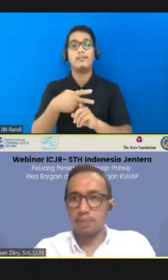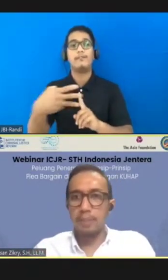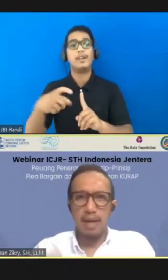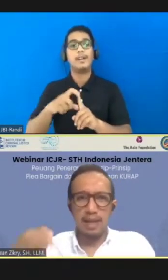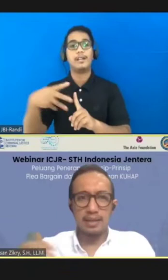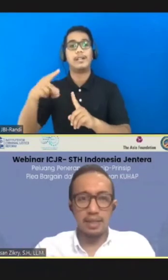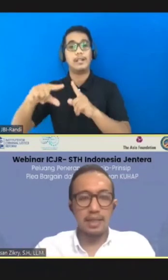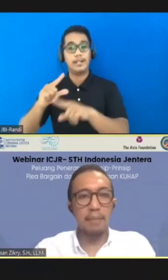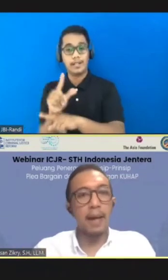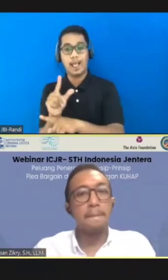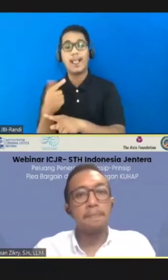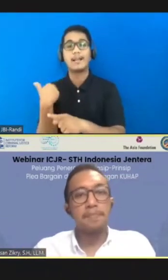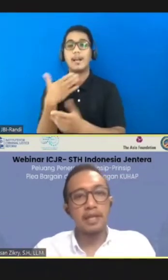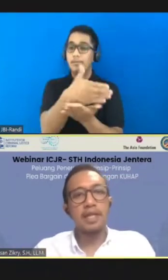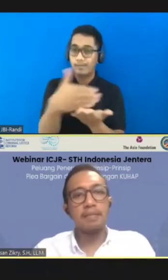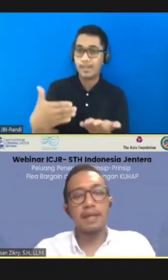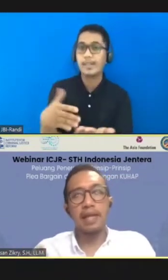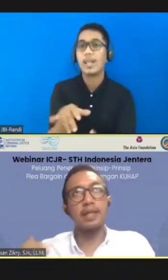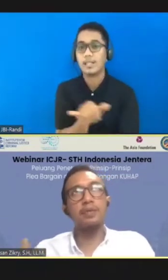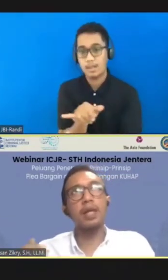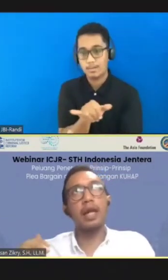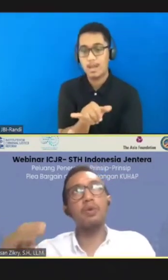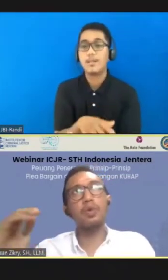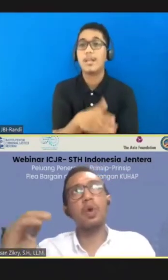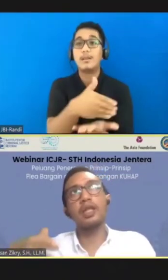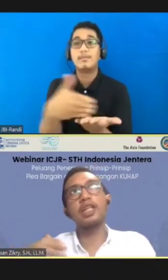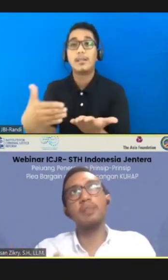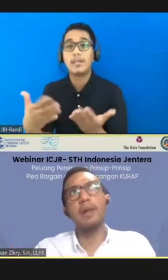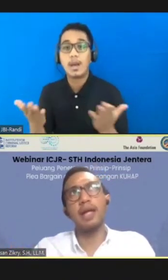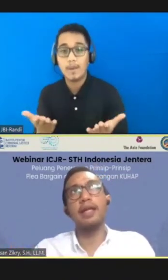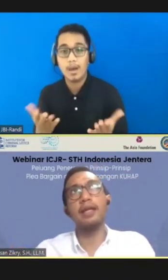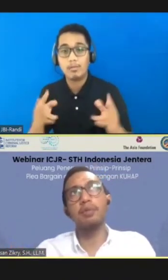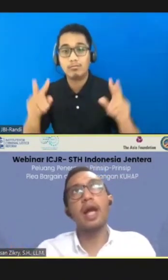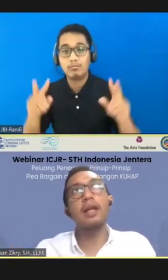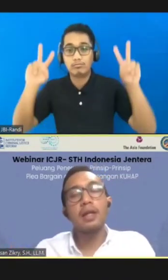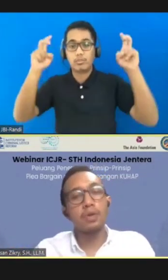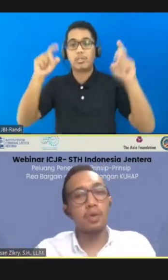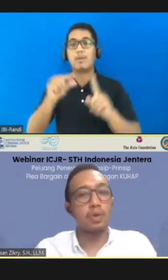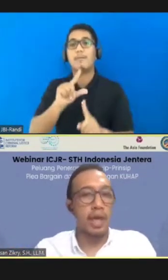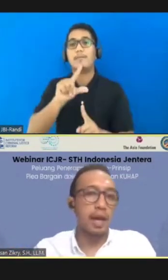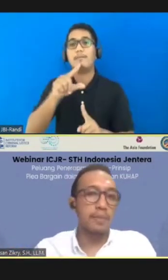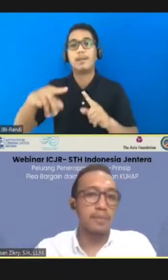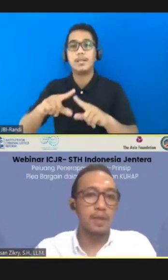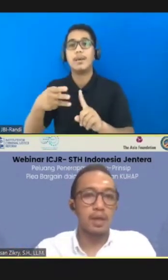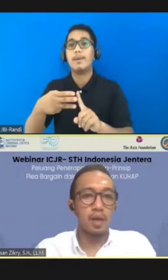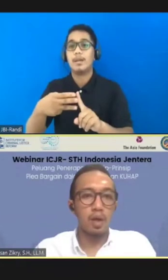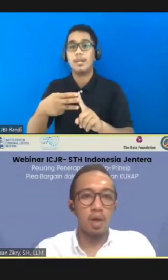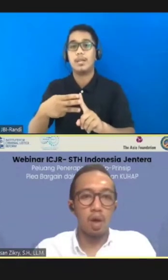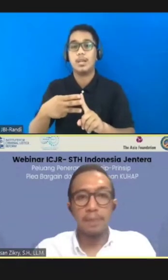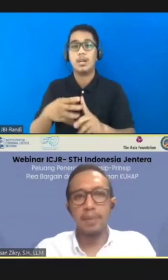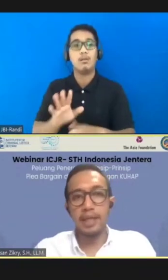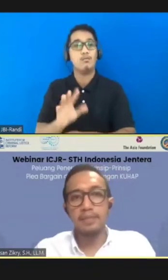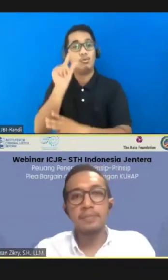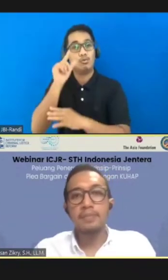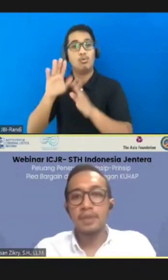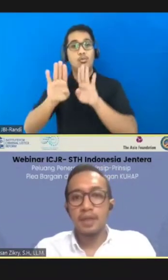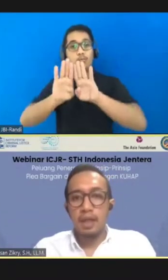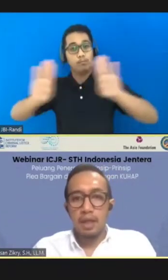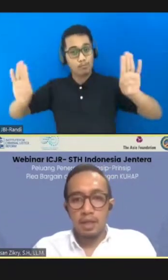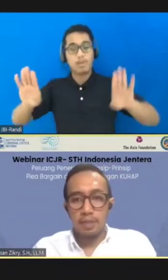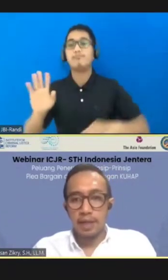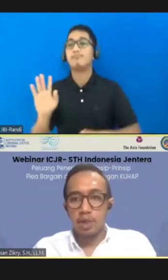juga kurang lebih pembatasannya sama. Jadi yang dibatasi itu adalah untuk konteks plea bargaining, bukan untuk yang open plea.